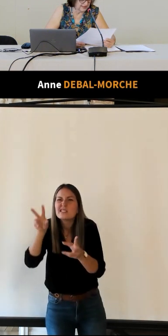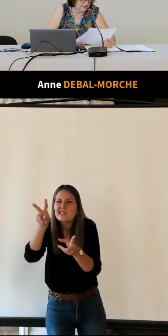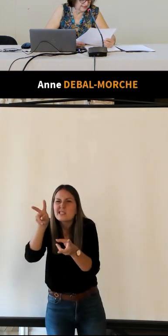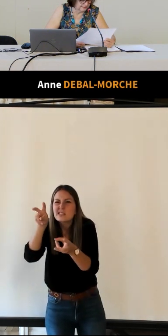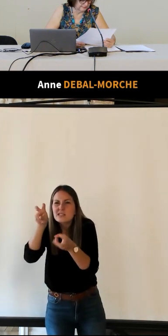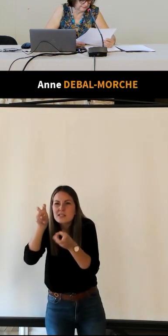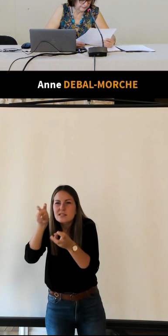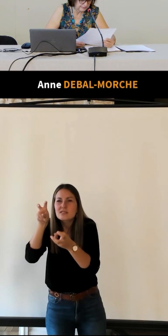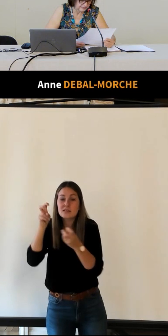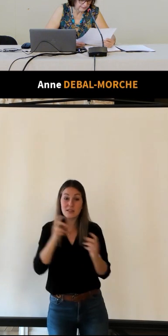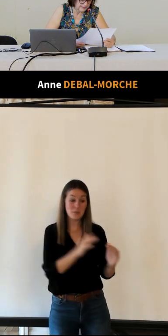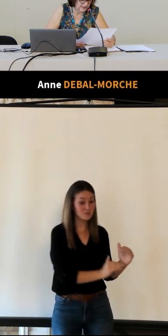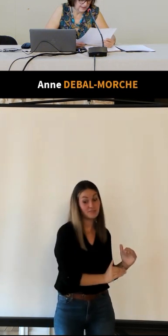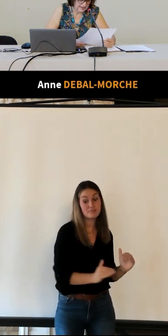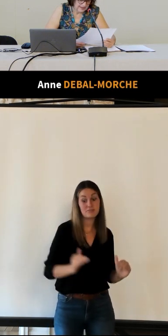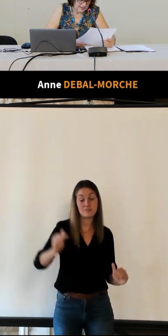un texte